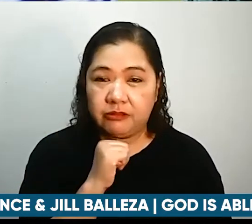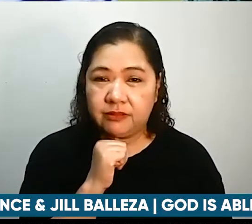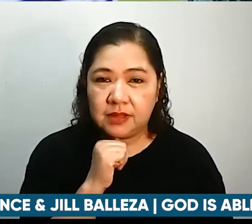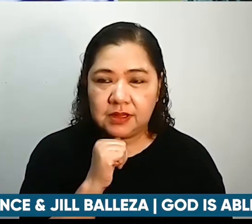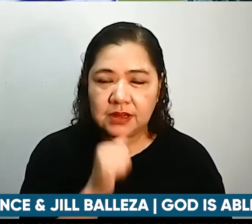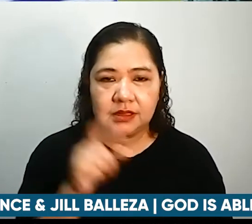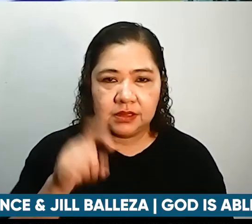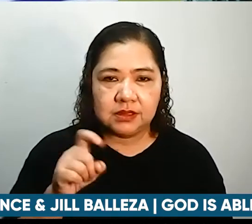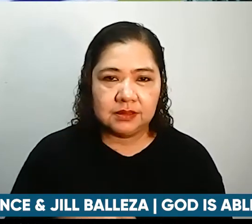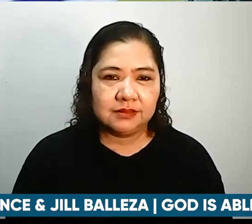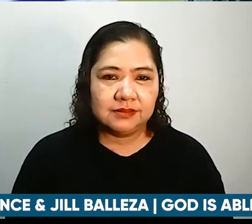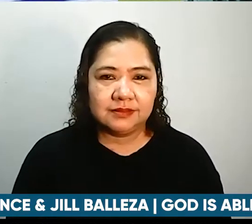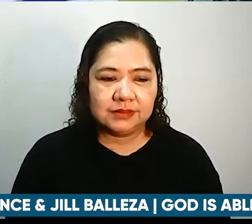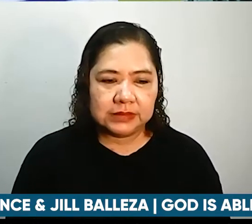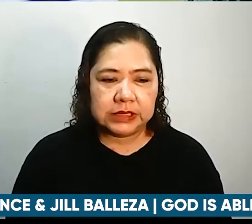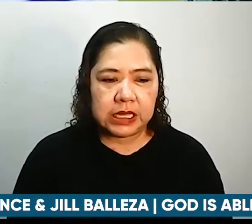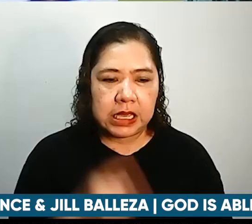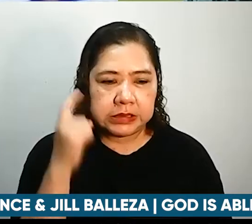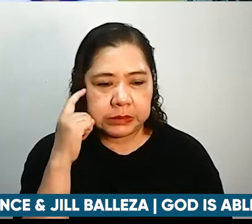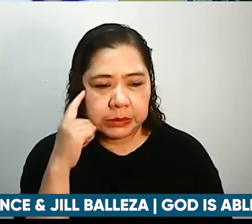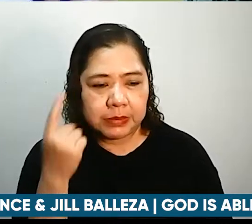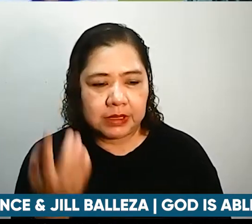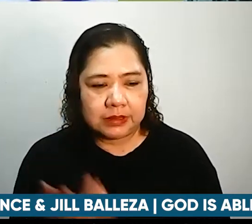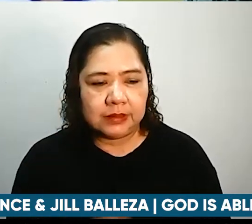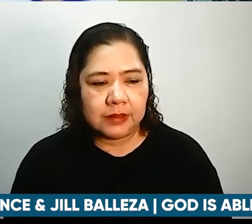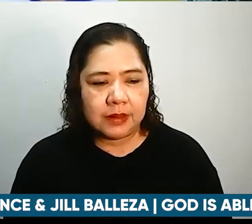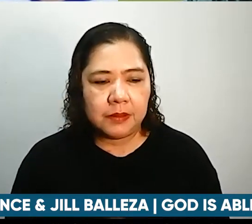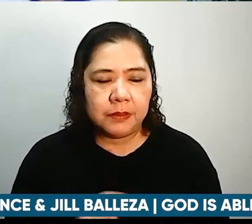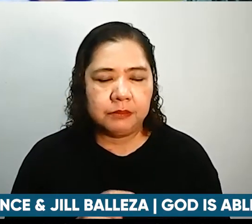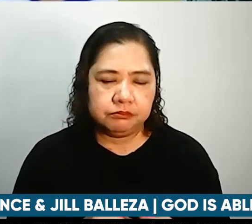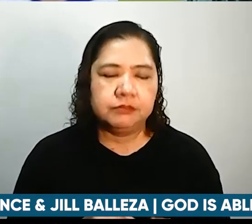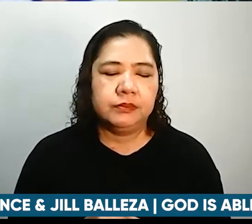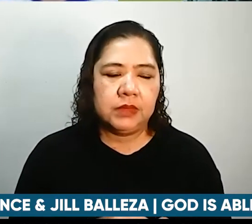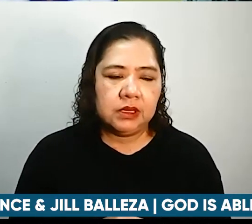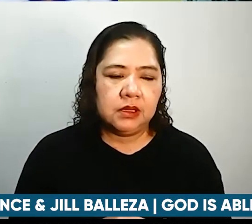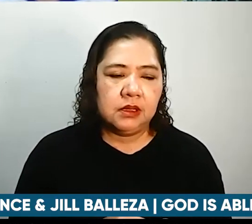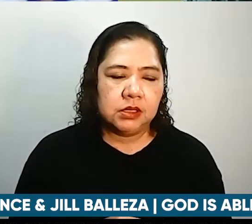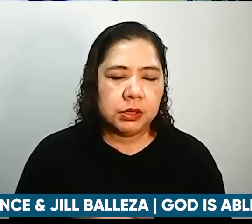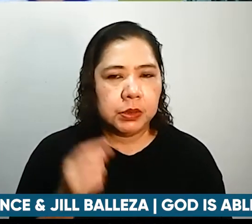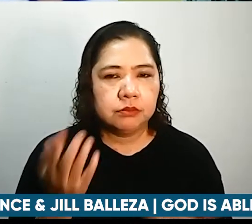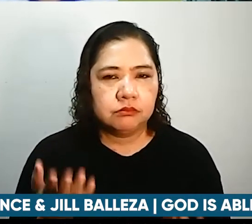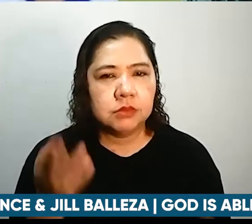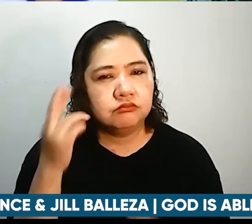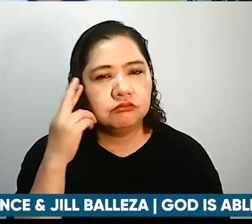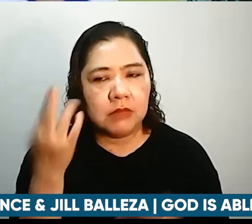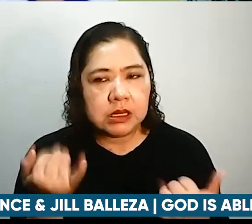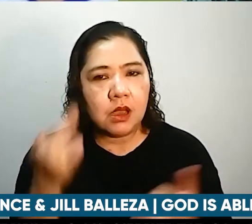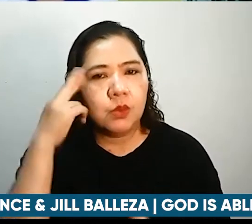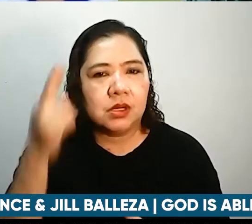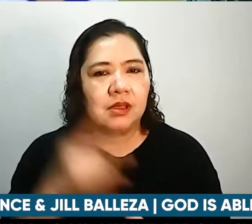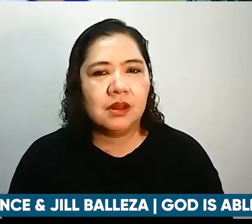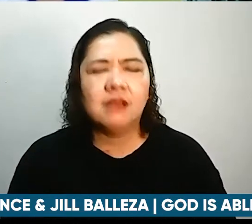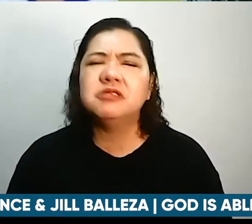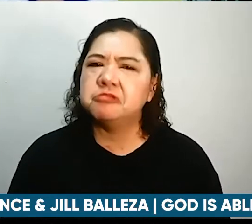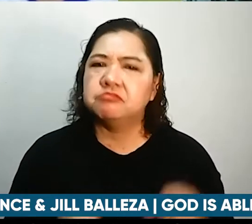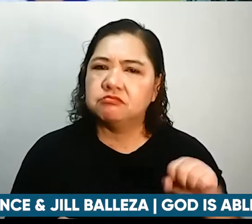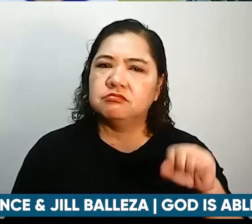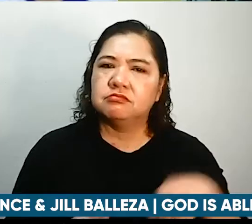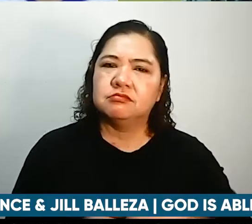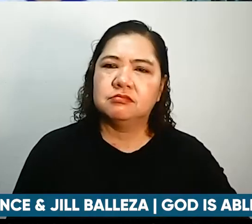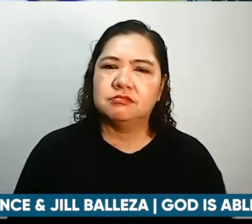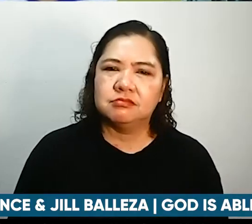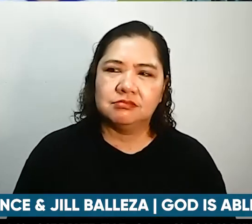kailangang isipin so parang gano'n parang nare-realize kaya yun nare-realize namin na oh nga pala